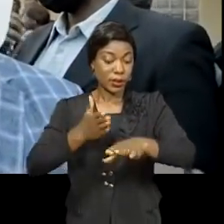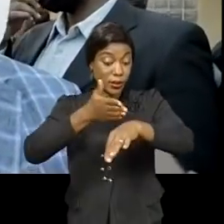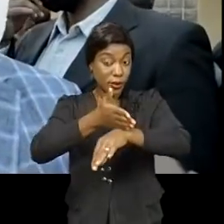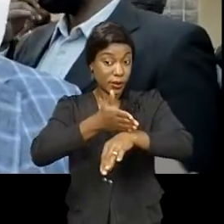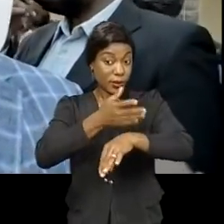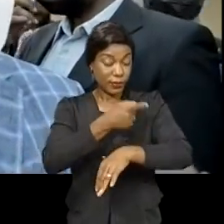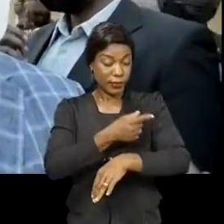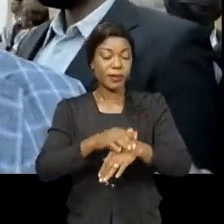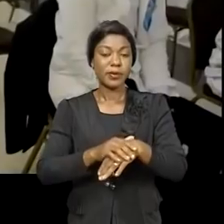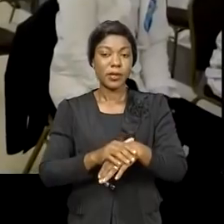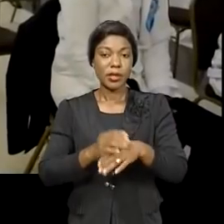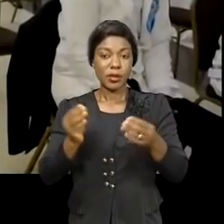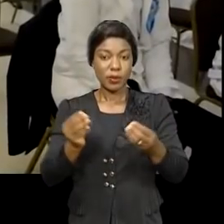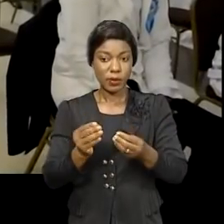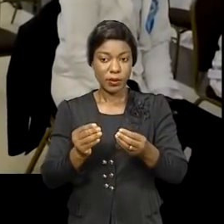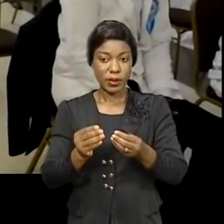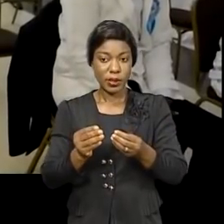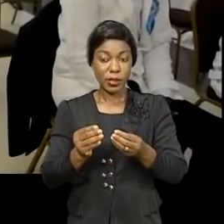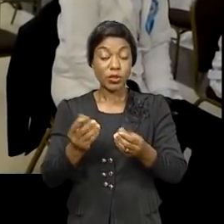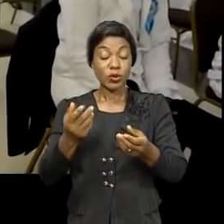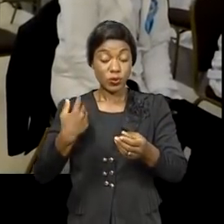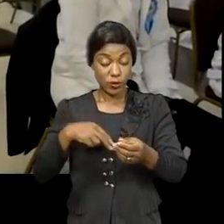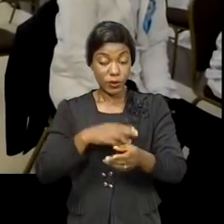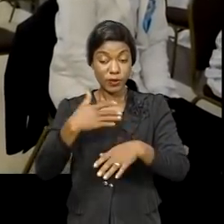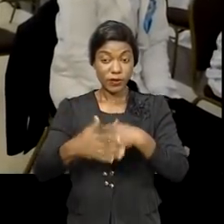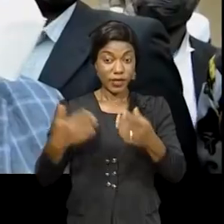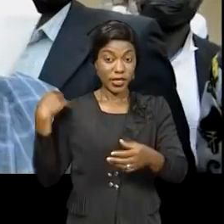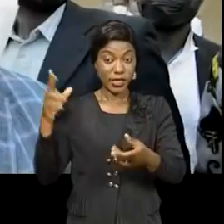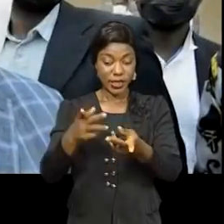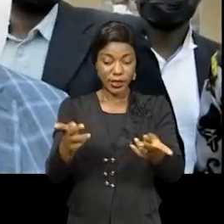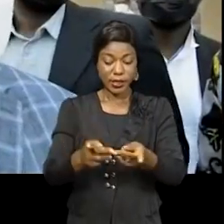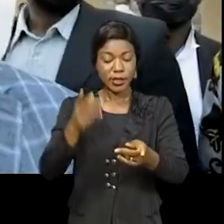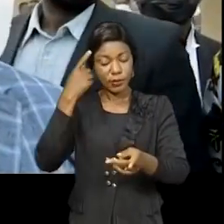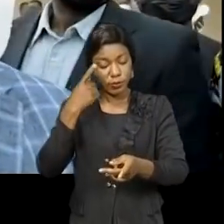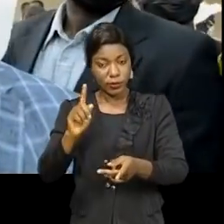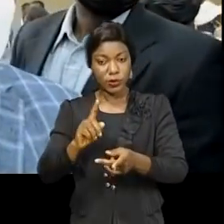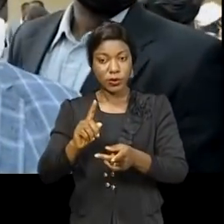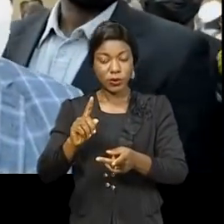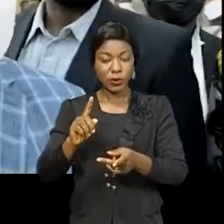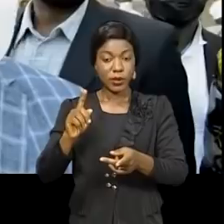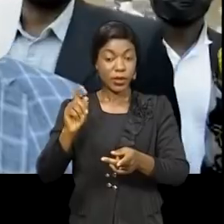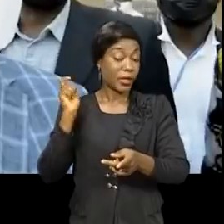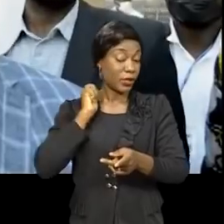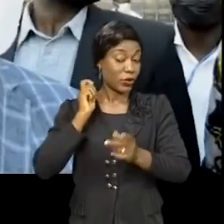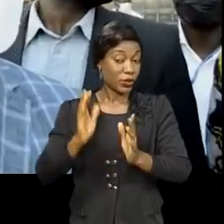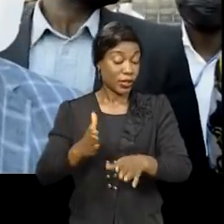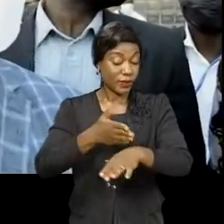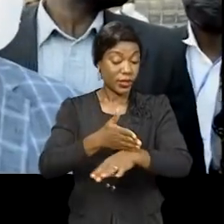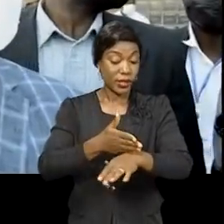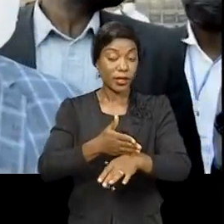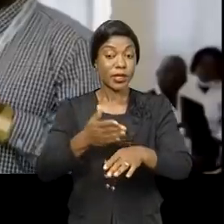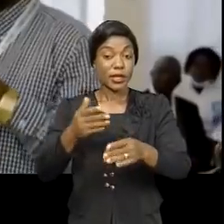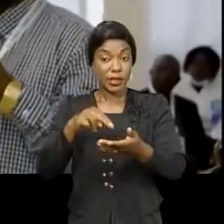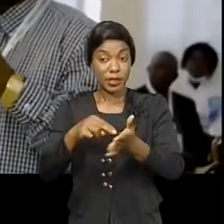cet effet. En fait, c'est un état des lieux de la profession vétérinaire dans les Oukatanga. Et c'est un exercice qui s'impose.